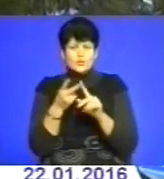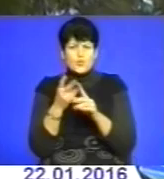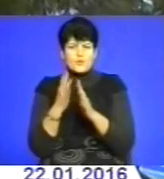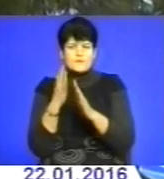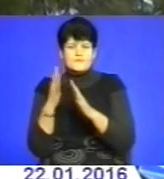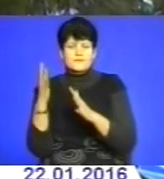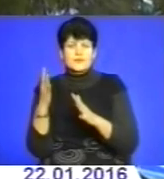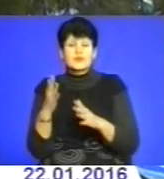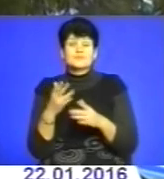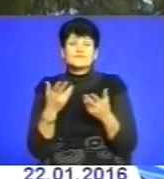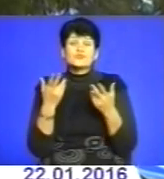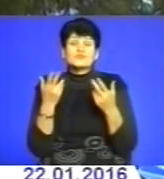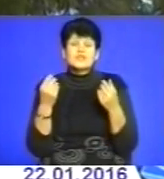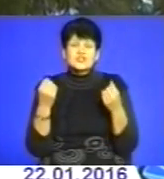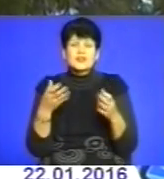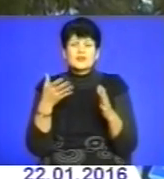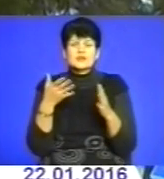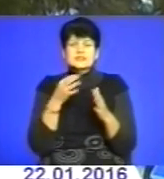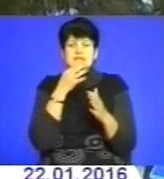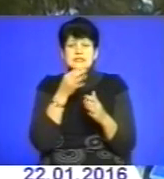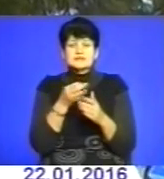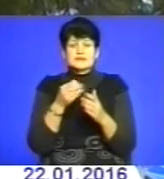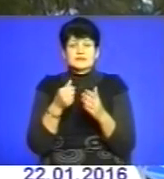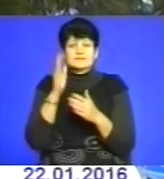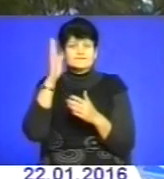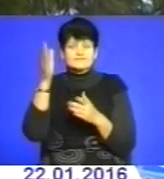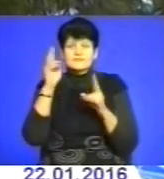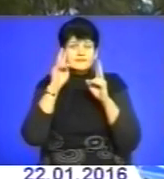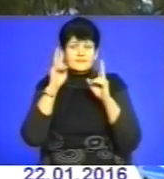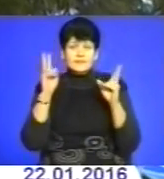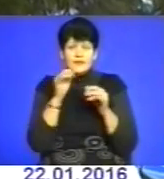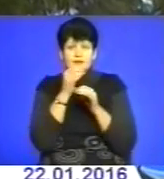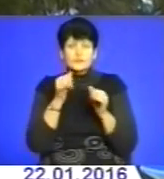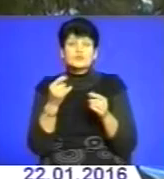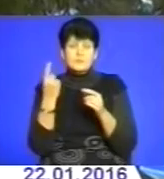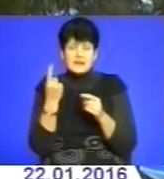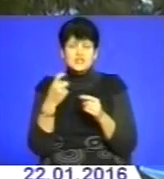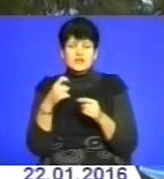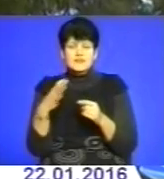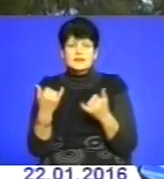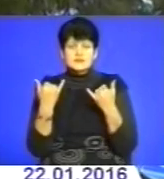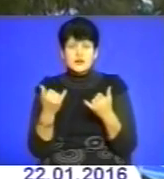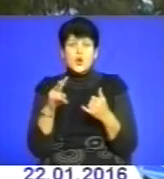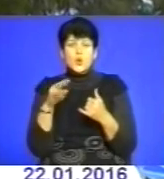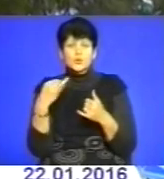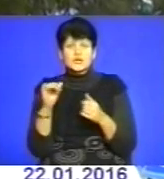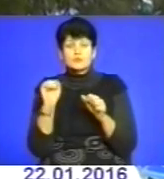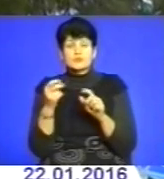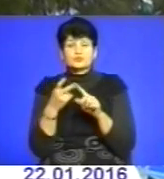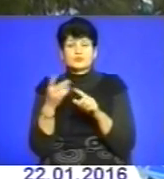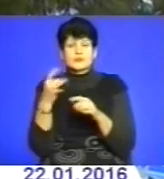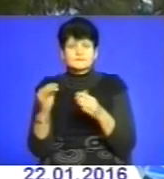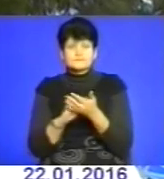Звичайно, спрогнозувати до кінця ніхто не наважиться. Дійсно, перша хвиля, на лютий, можливо, буде друга.